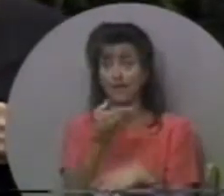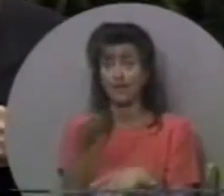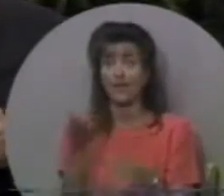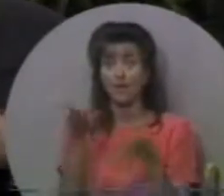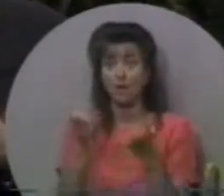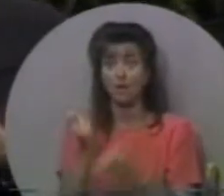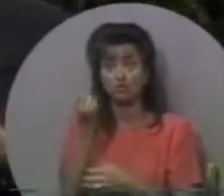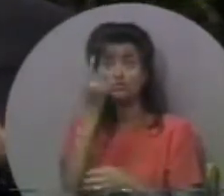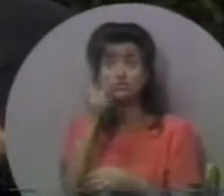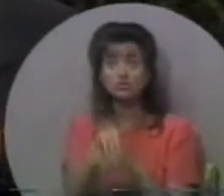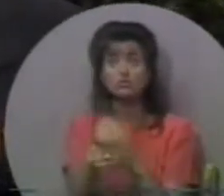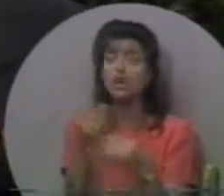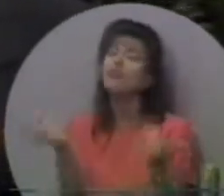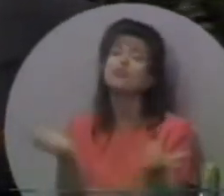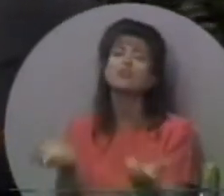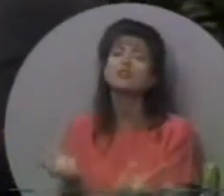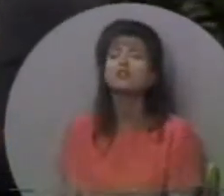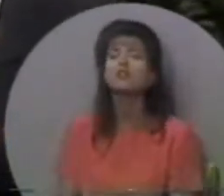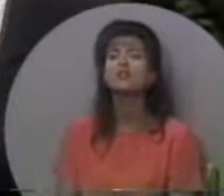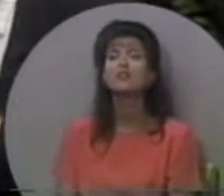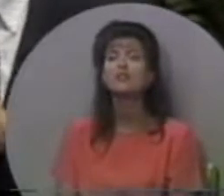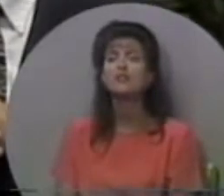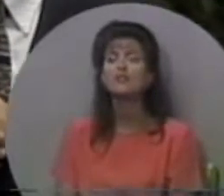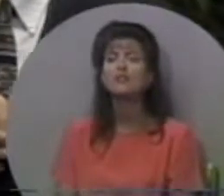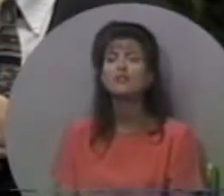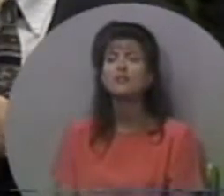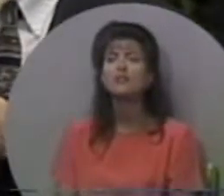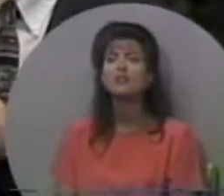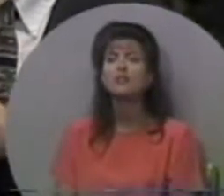А та річ, яку я хочу б побачили сьогодні,